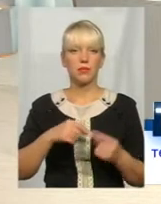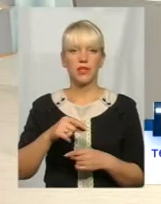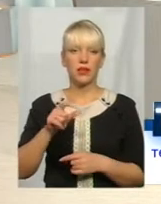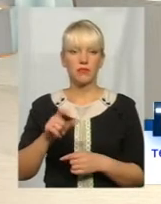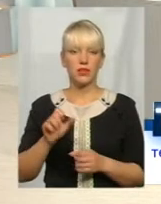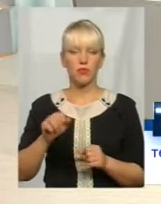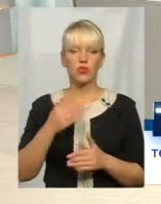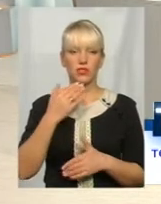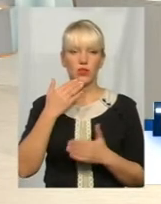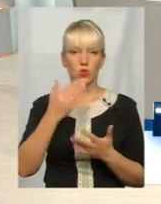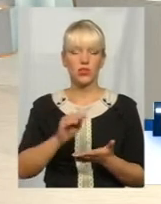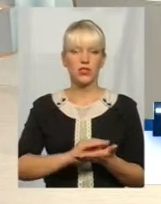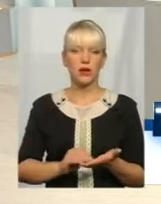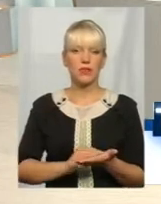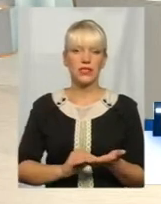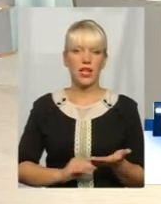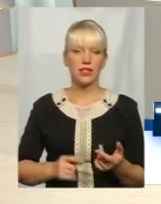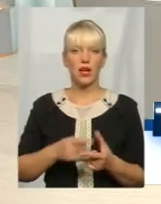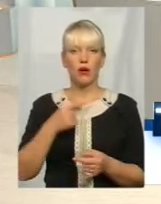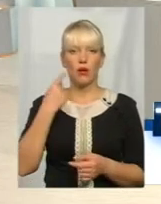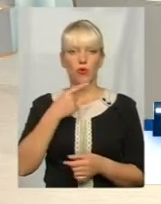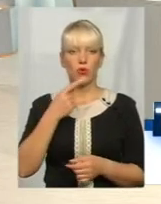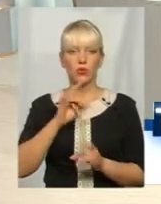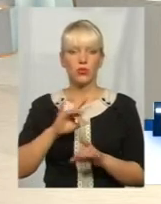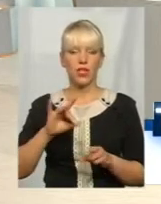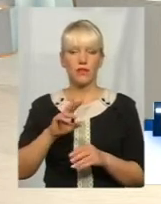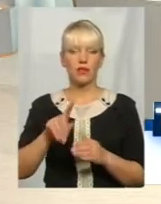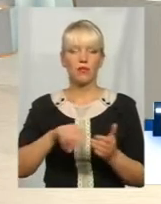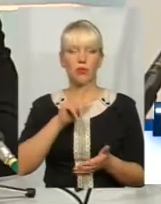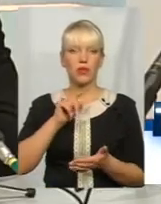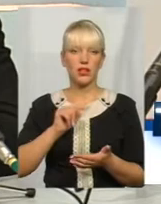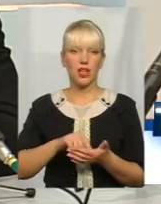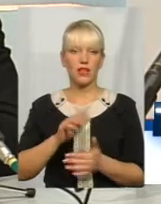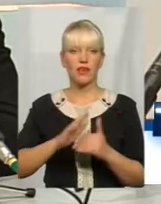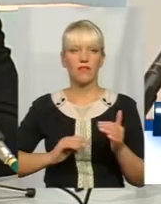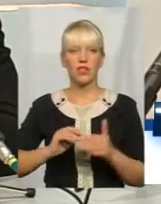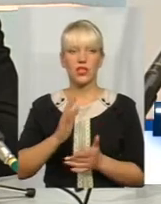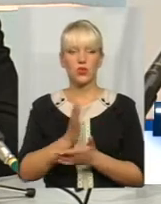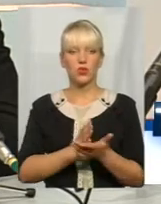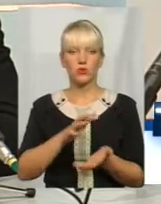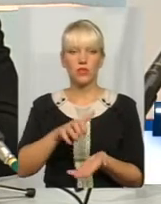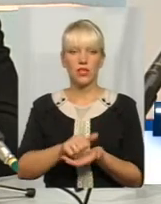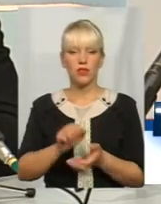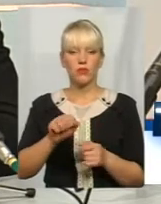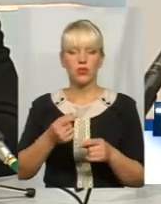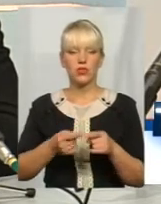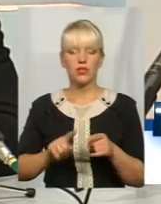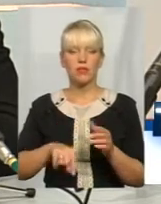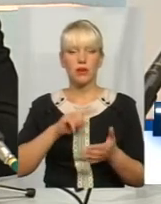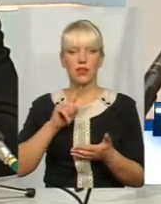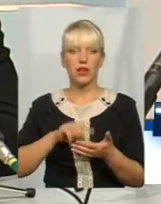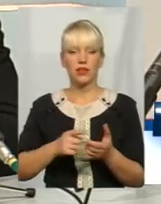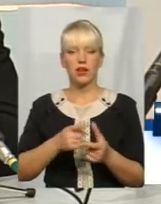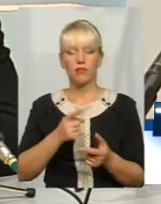звернутися, написати або усно заявити про питання і фахівець служби зайнятості може ці питання або